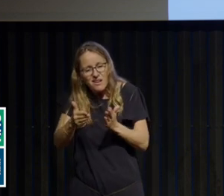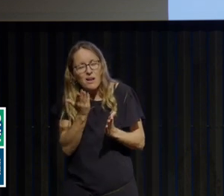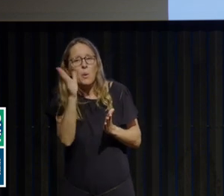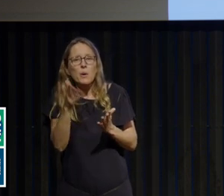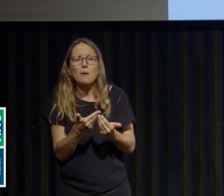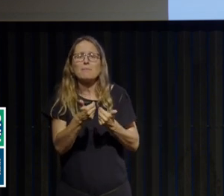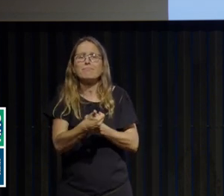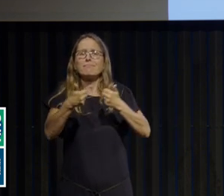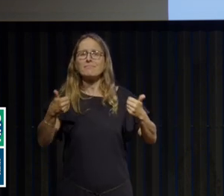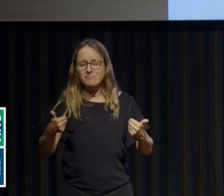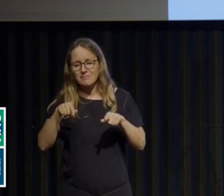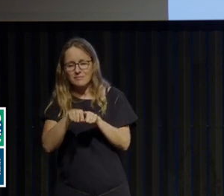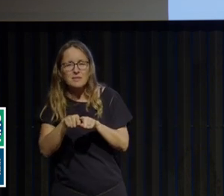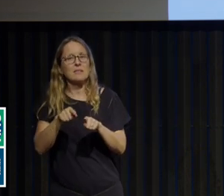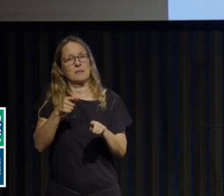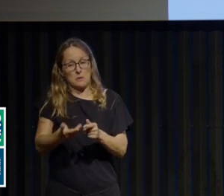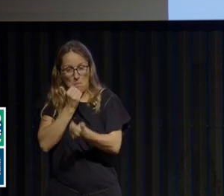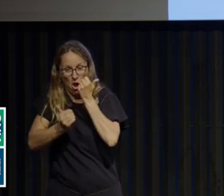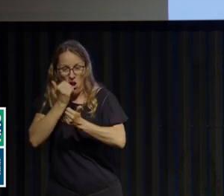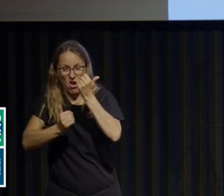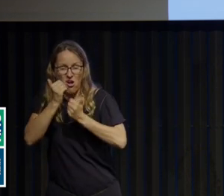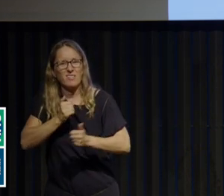avec vomissement, attitude de purge.